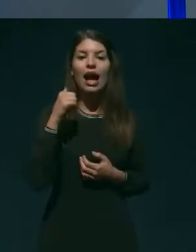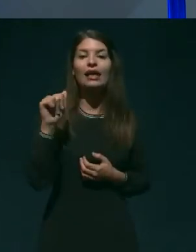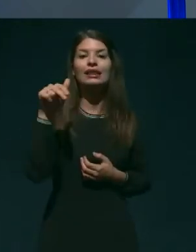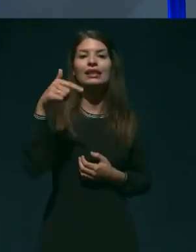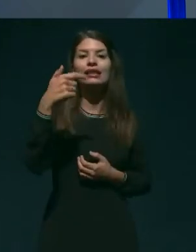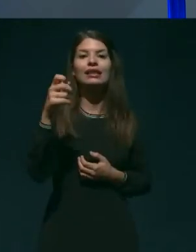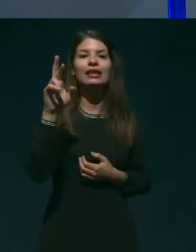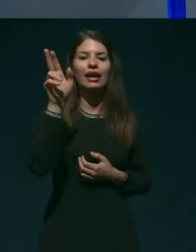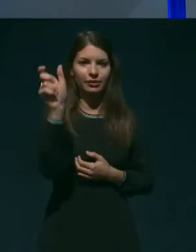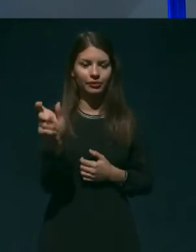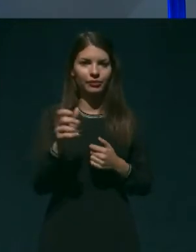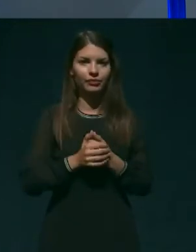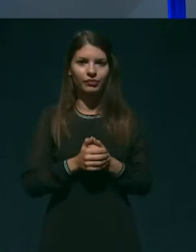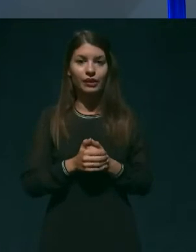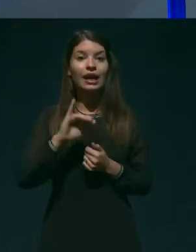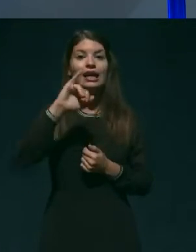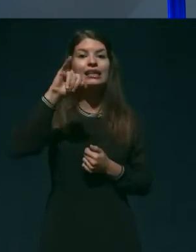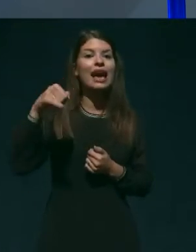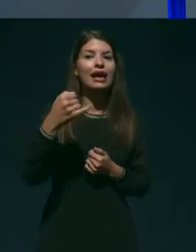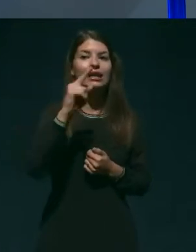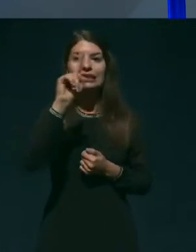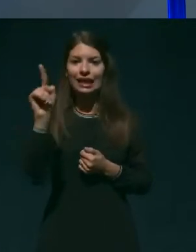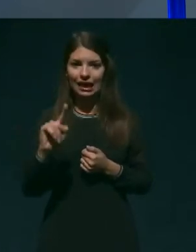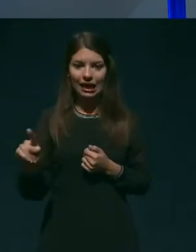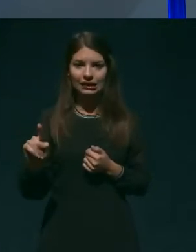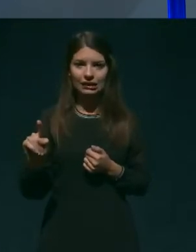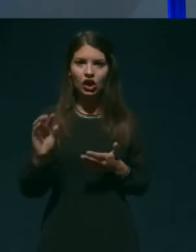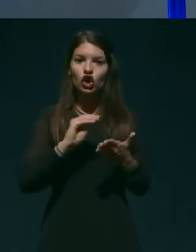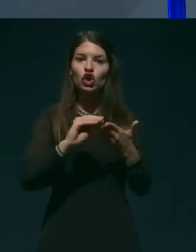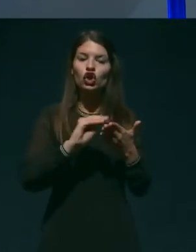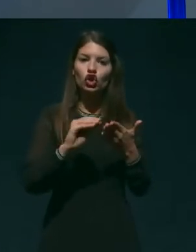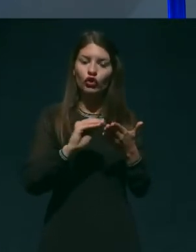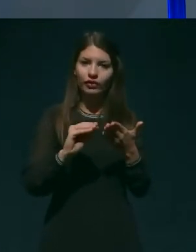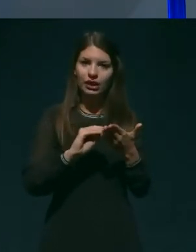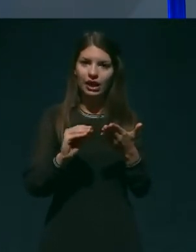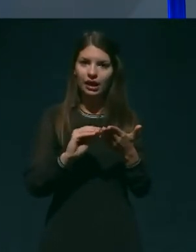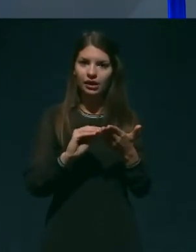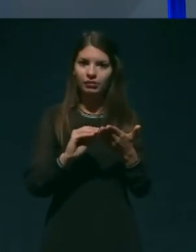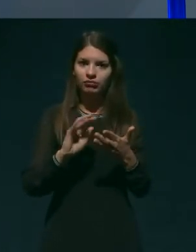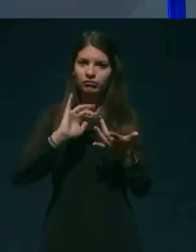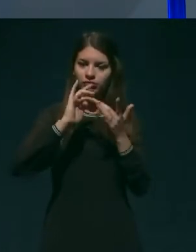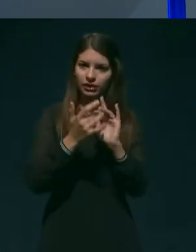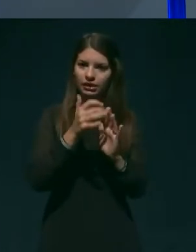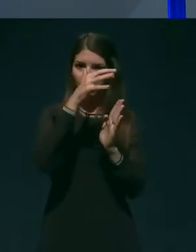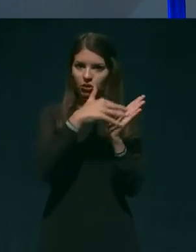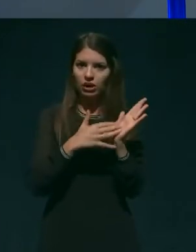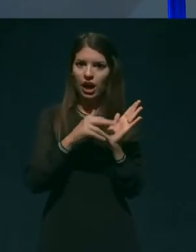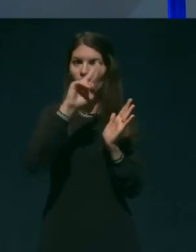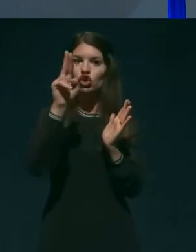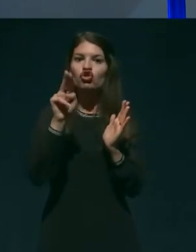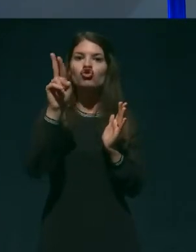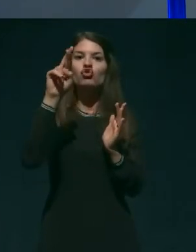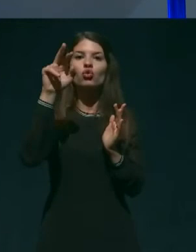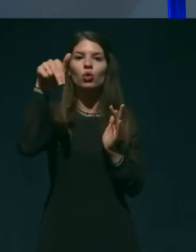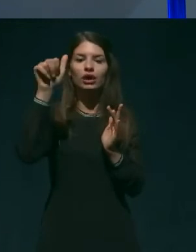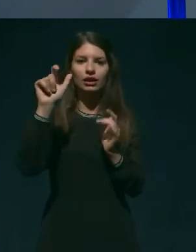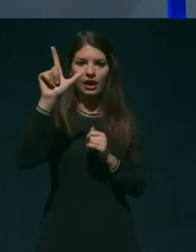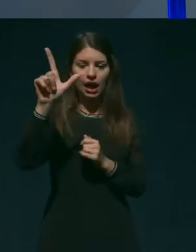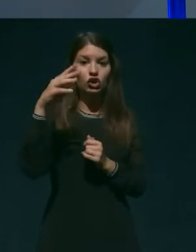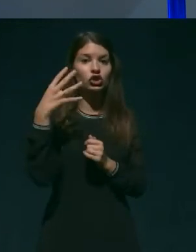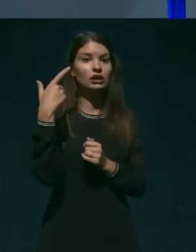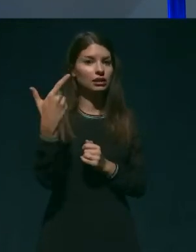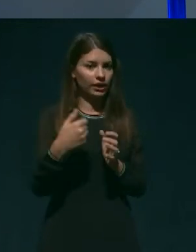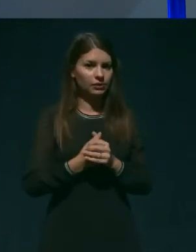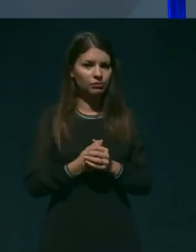Janez Zelaznik, novinar spletnega portala Žurnal 24, piše takole. Na